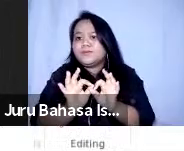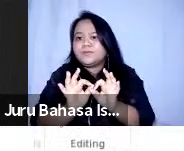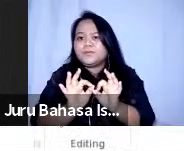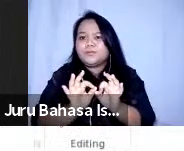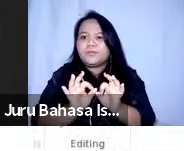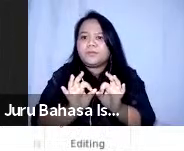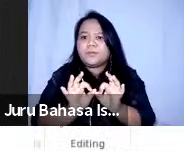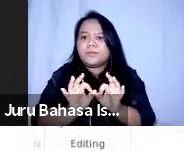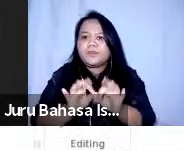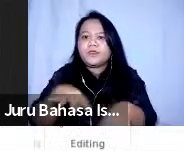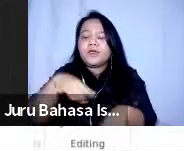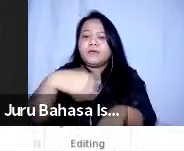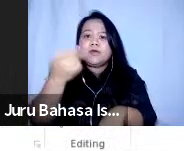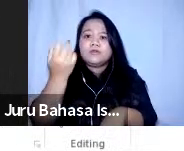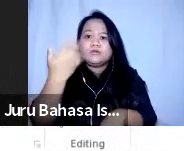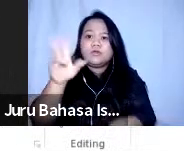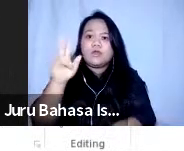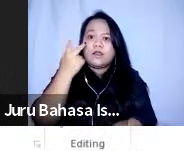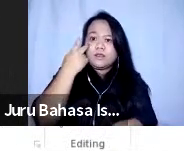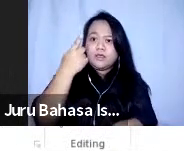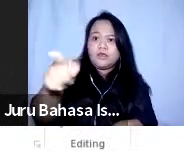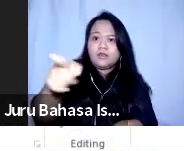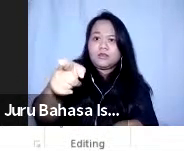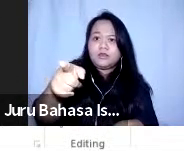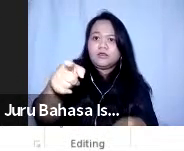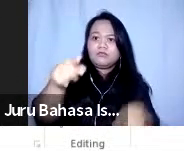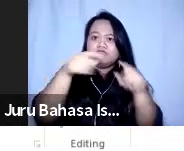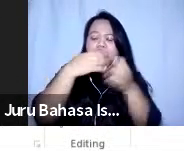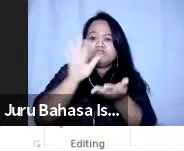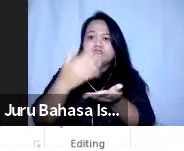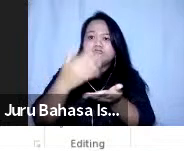apakah sudah terlihat share screen saya